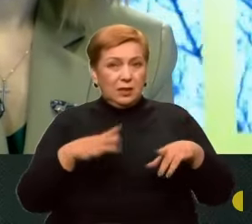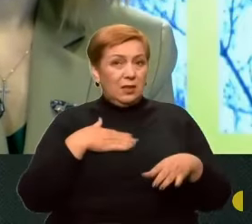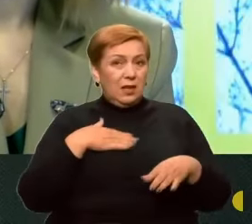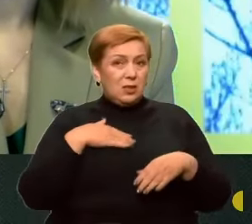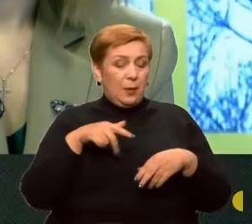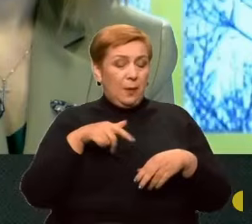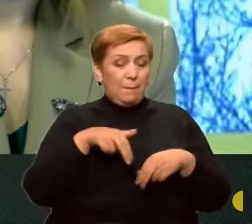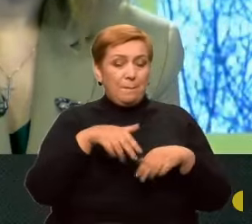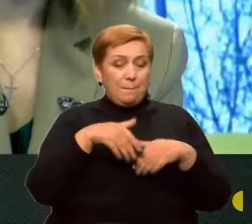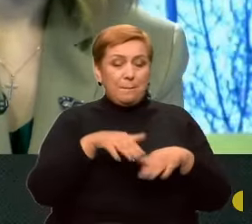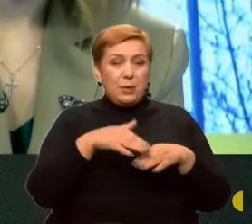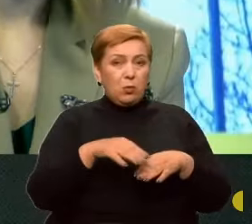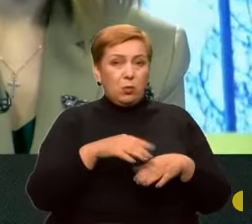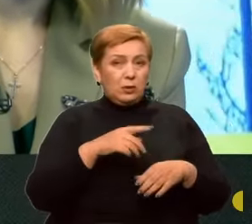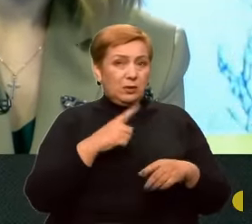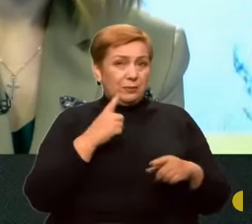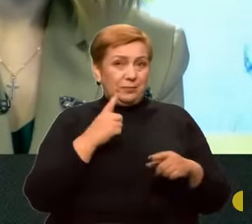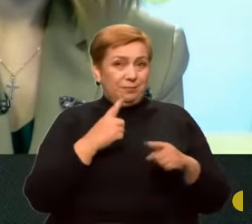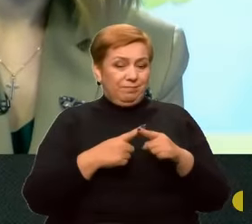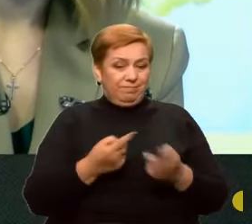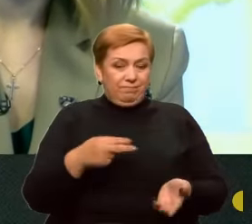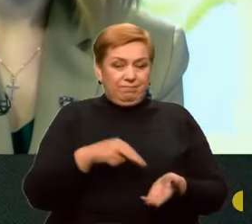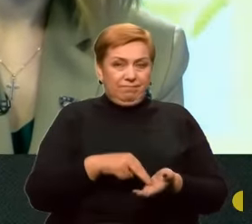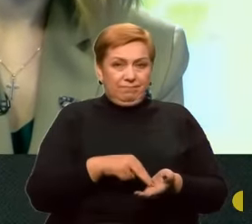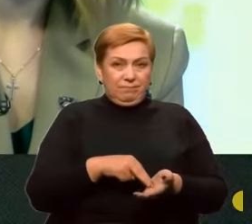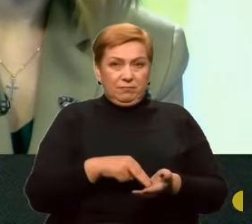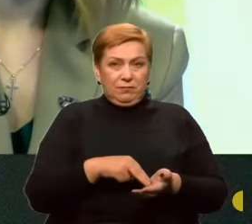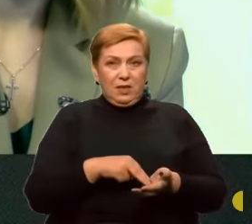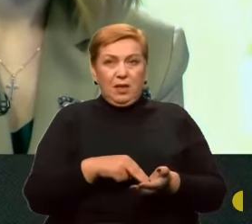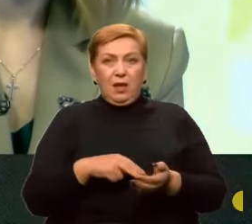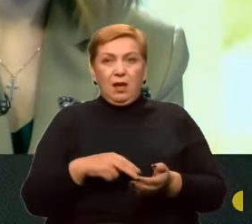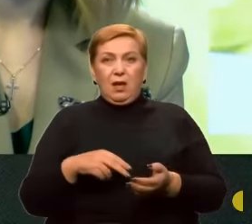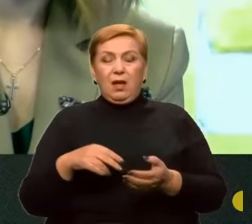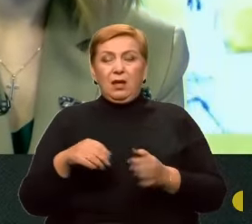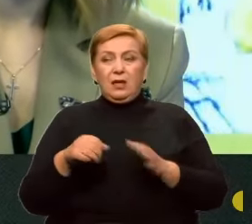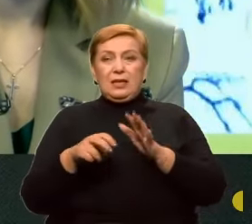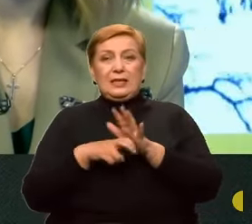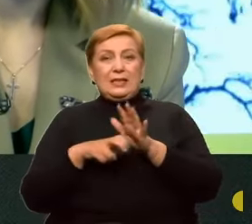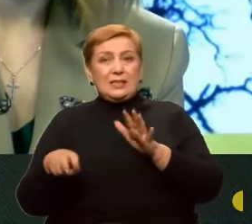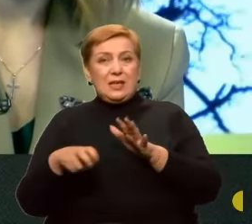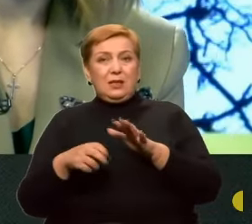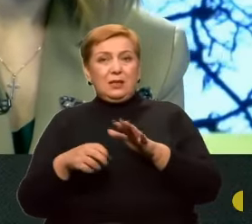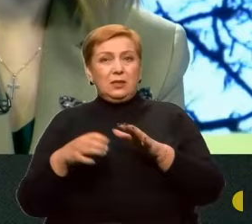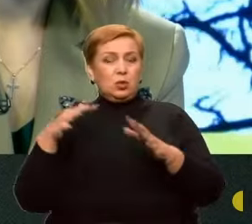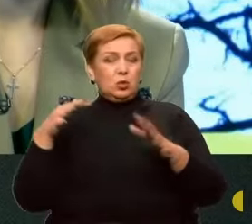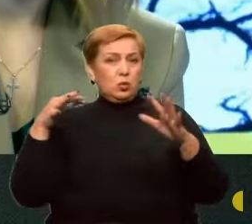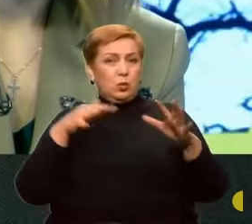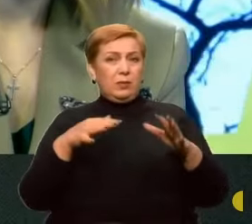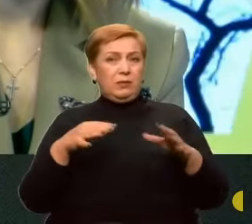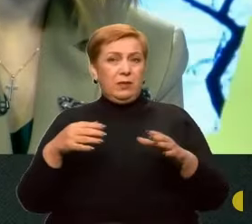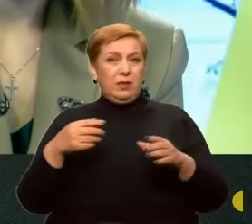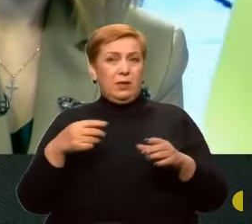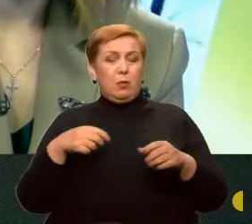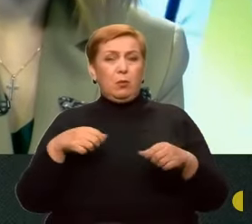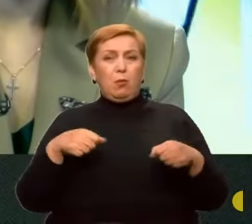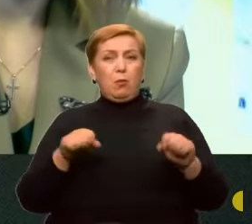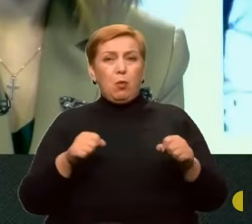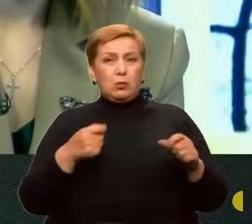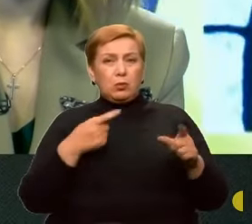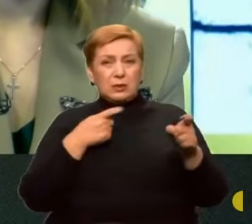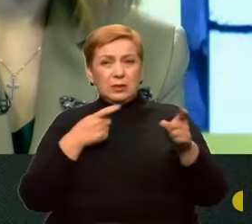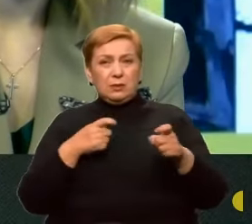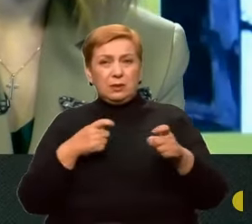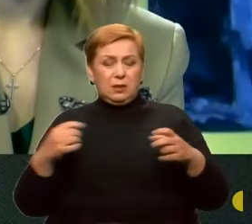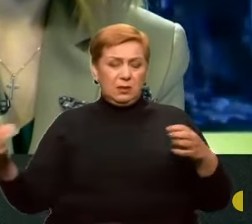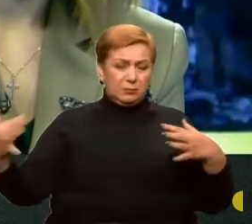їхні ті ж самі десантно-штурмові війська або морпєхи або ті ж самі мотострілки наступають і намагаються відбити позиції.